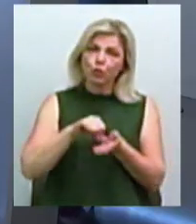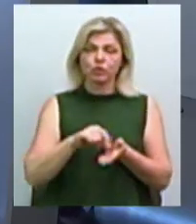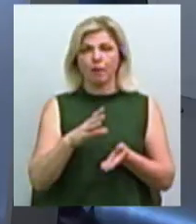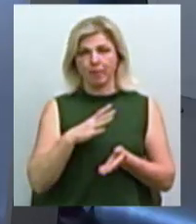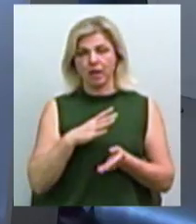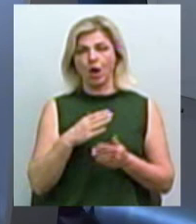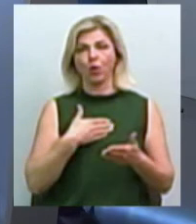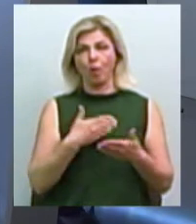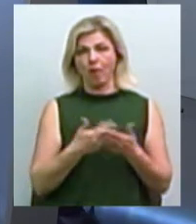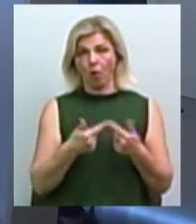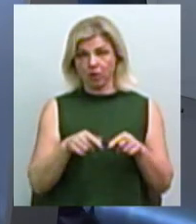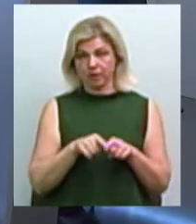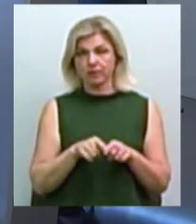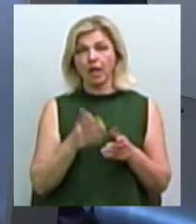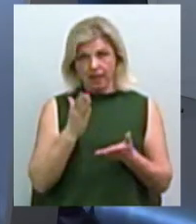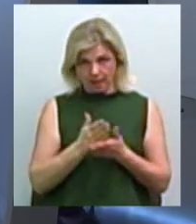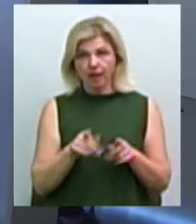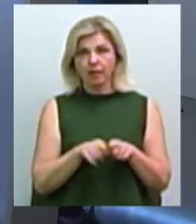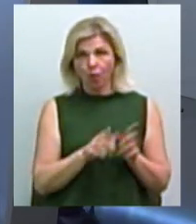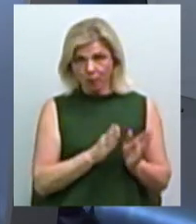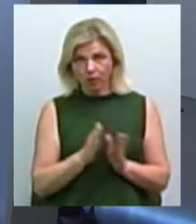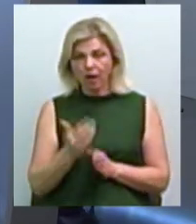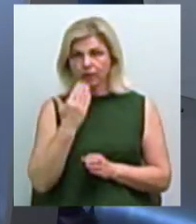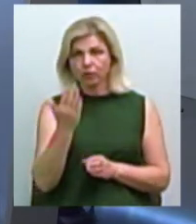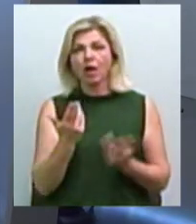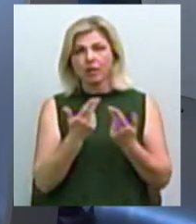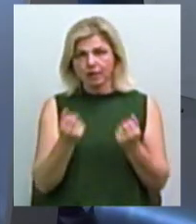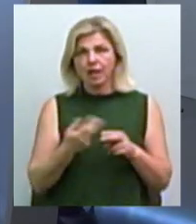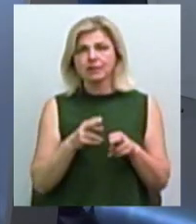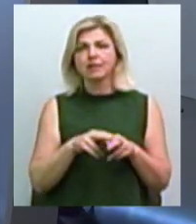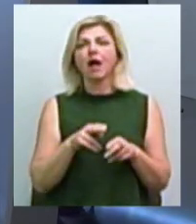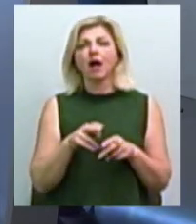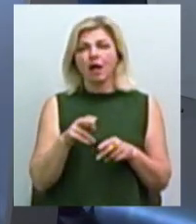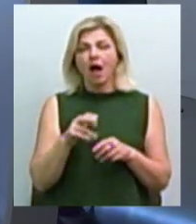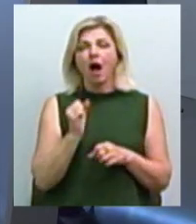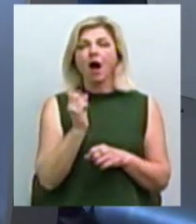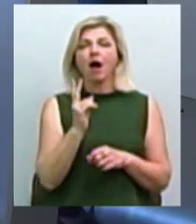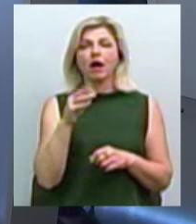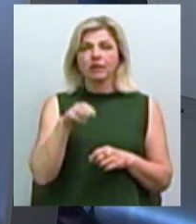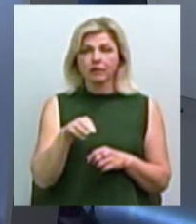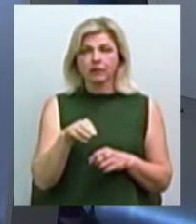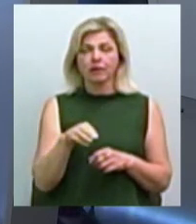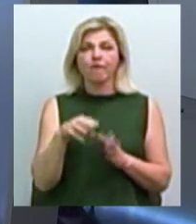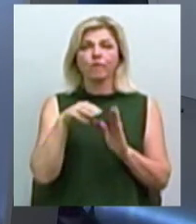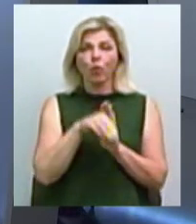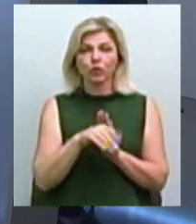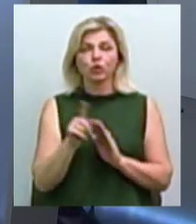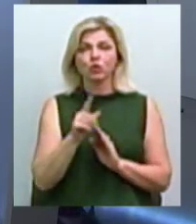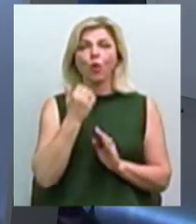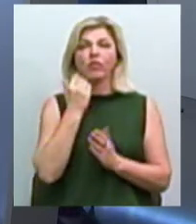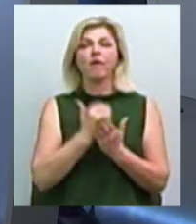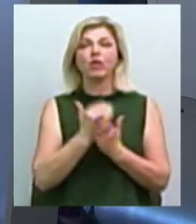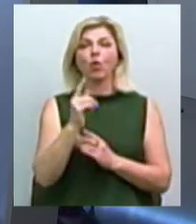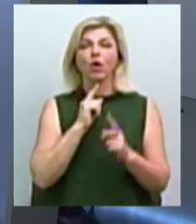профільні? Звісно, це регуляторний акт. передок? Так, це регуляторний акт. А регуляторний акт передбачає особи після того, як Верховною